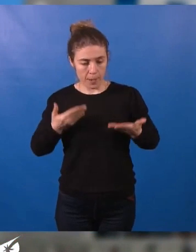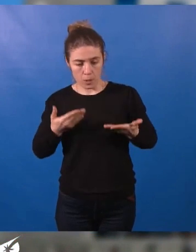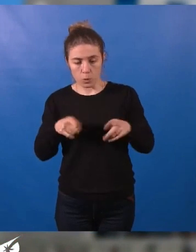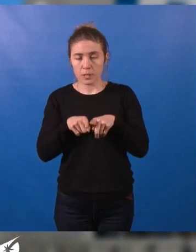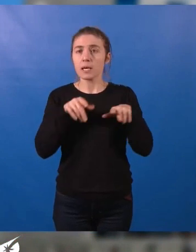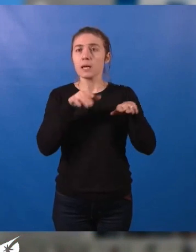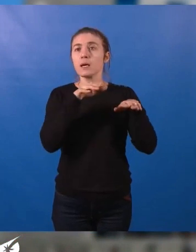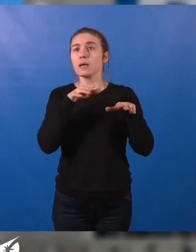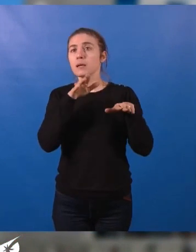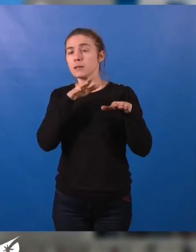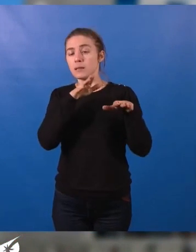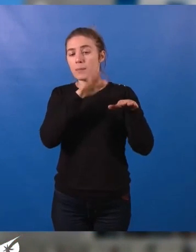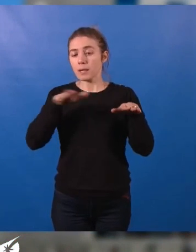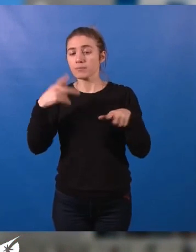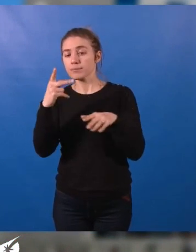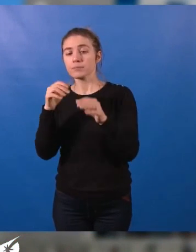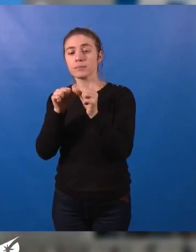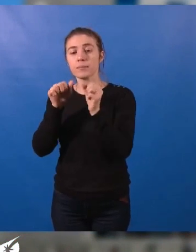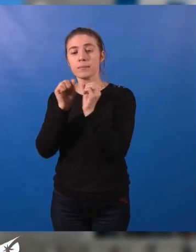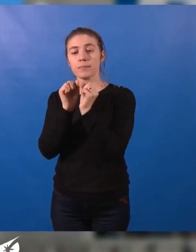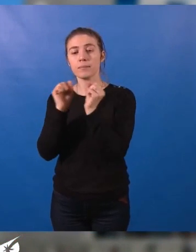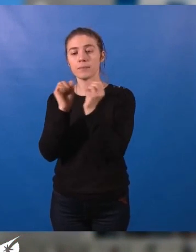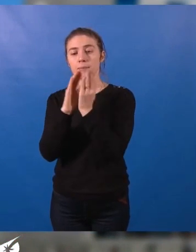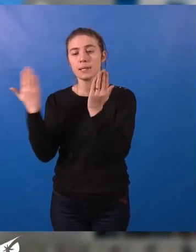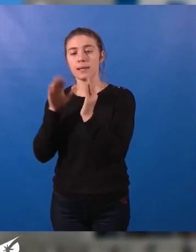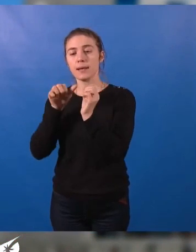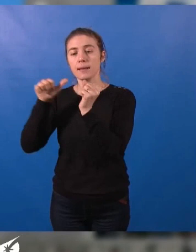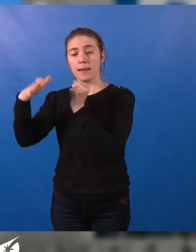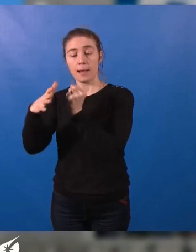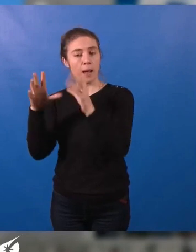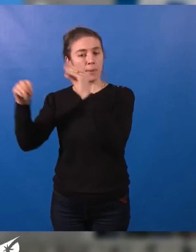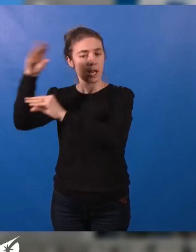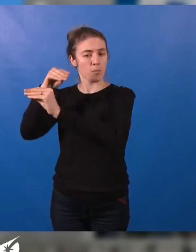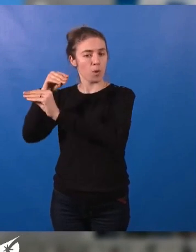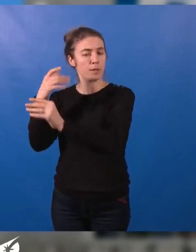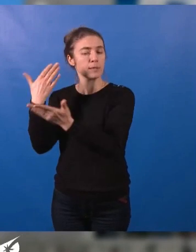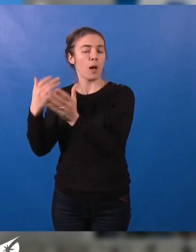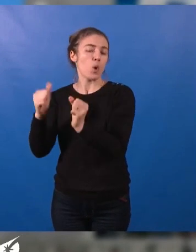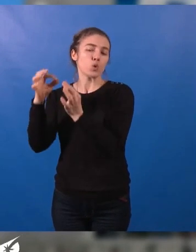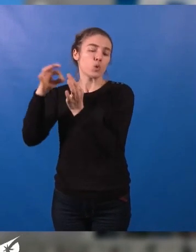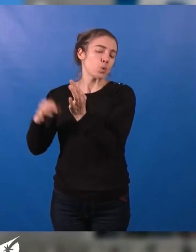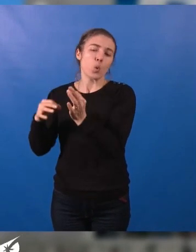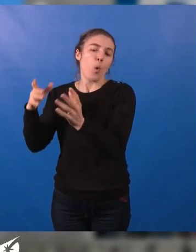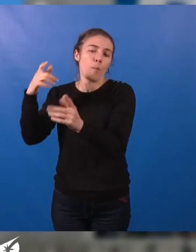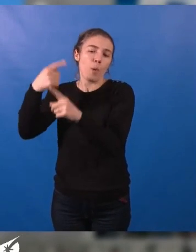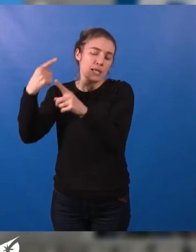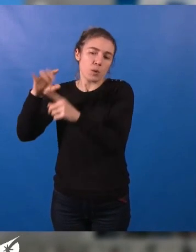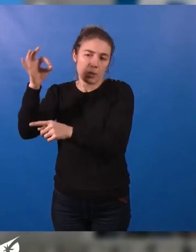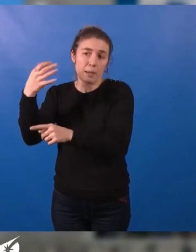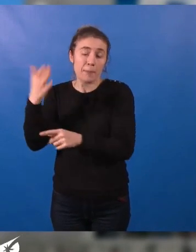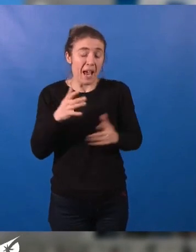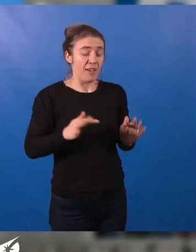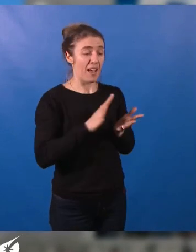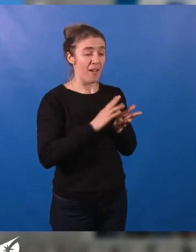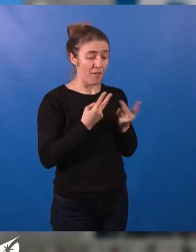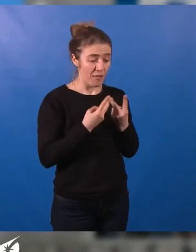du commerce de la médiathèque apporteront une partie de la réponse. Cependant, à terme, la mutation de nos villes